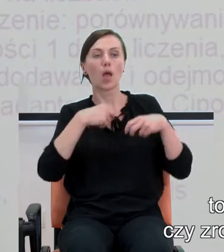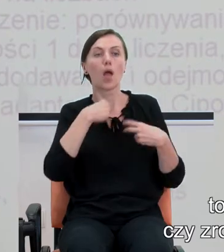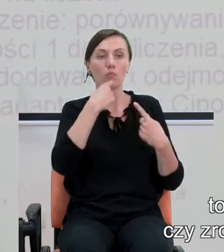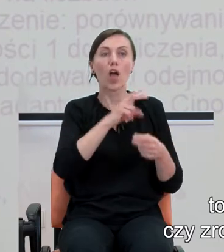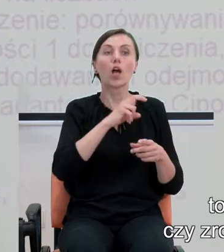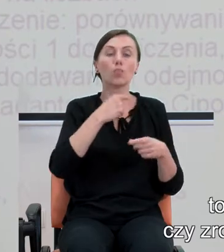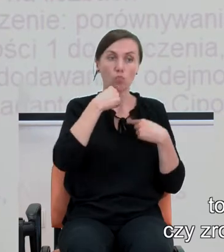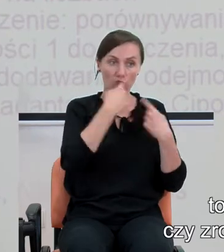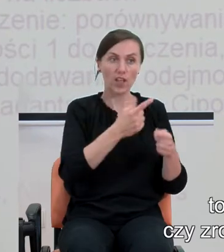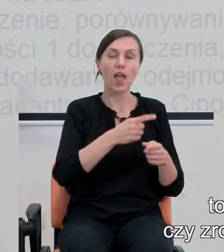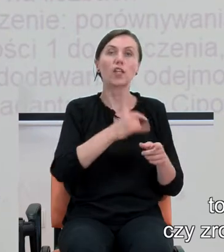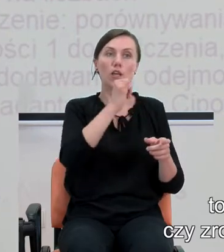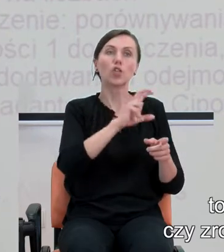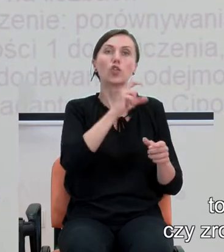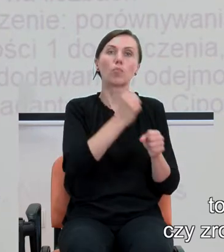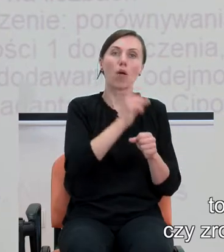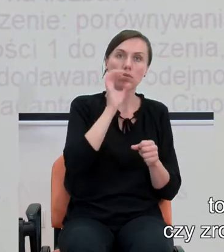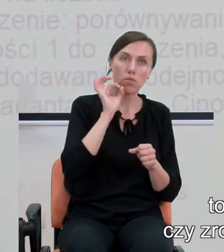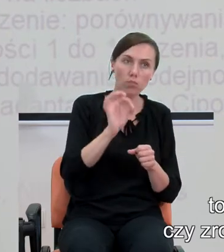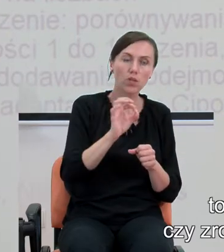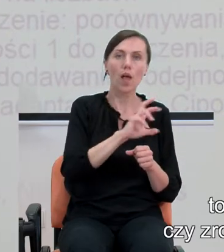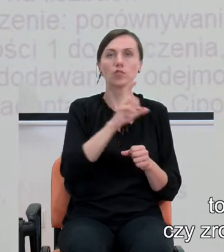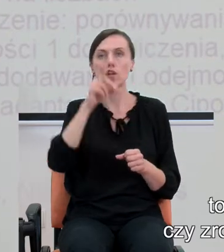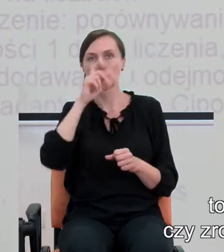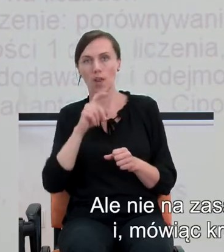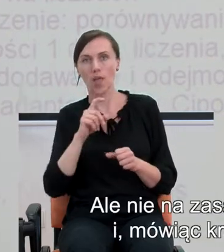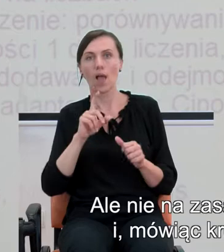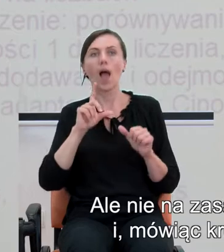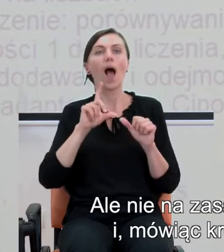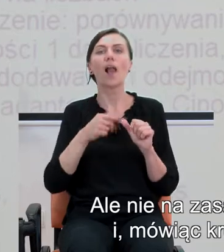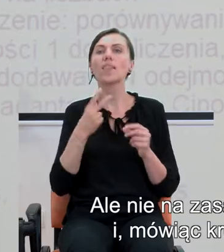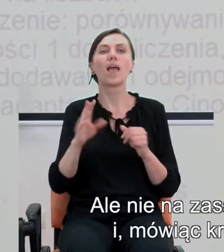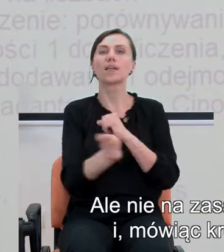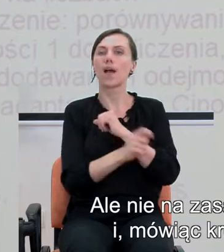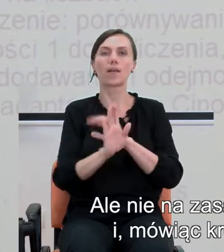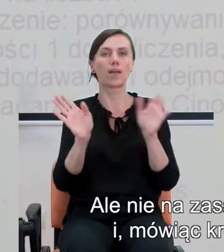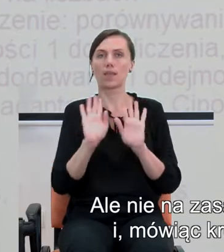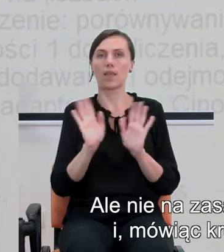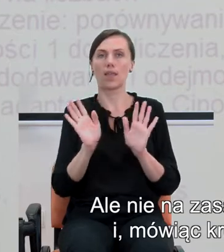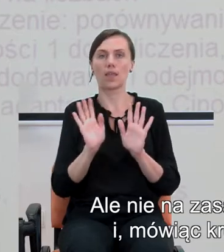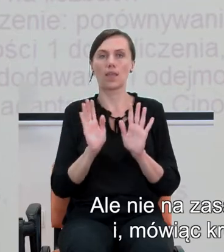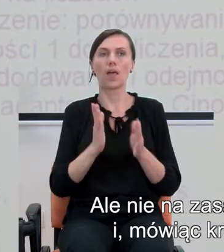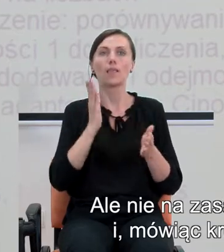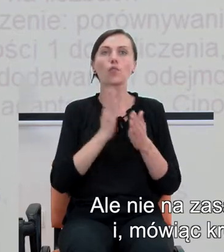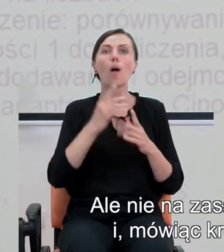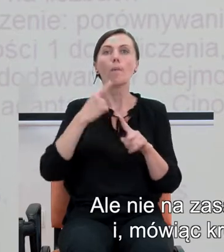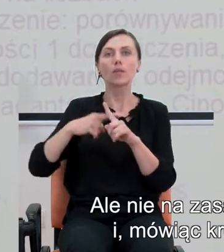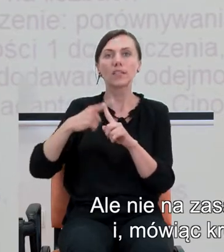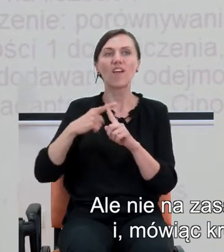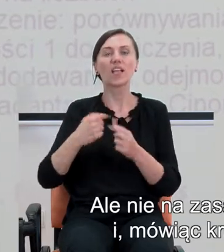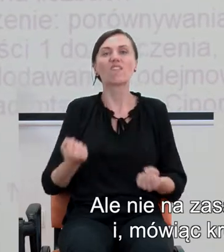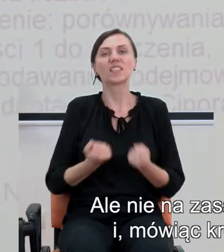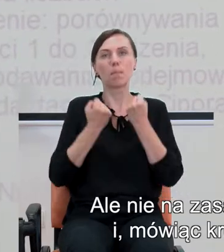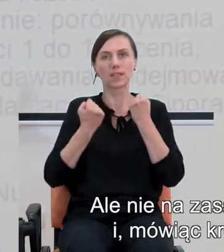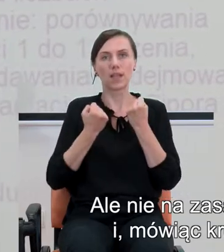dziecku, czy zrobiło coś dobrze, albo czy zrobiło coś źle, ale nie na zasadzie karania. Raczej pozytywnego wzmacniania